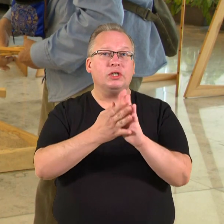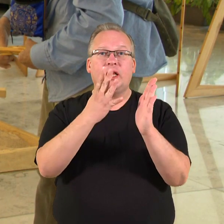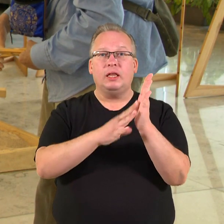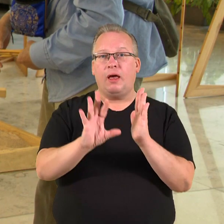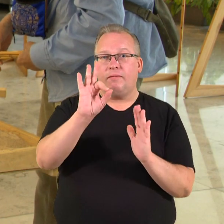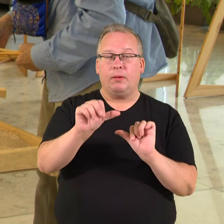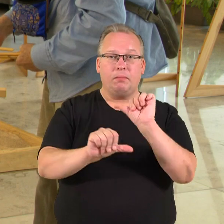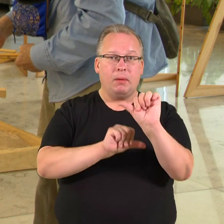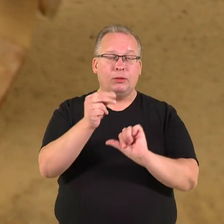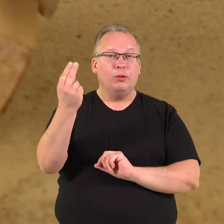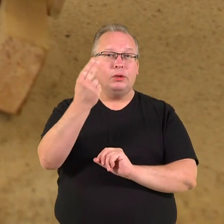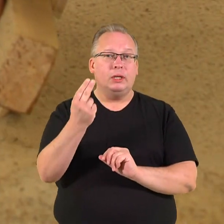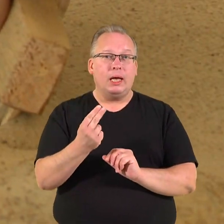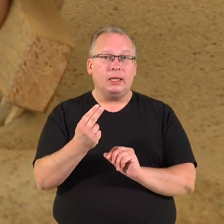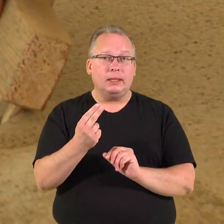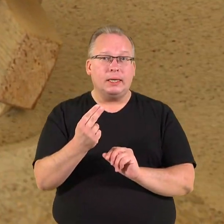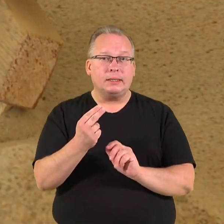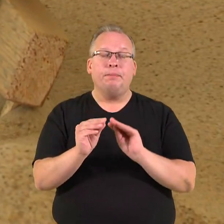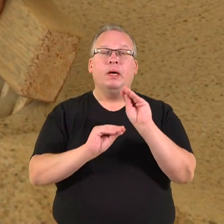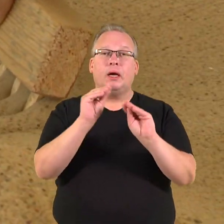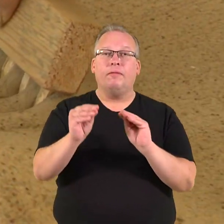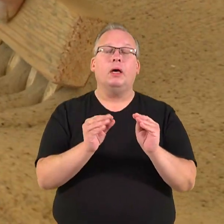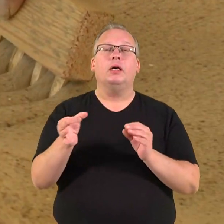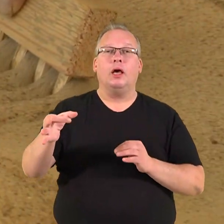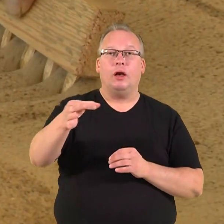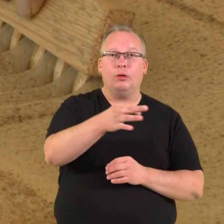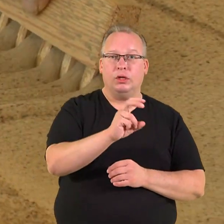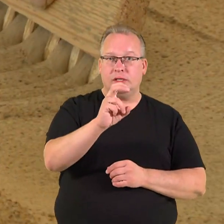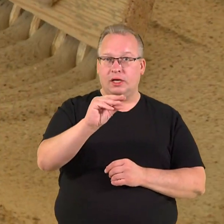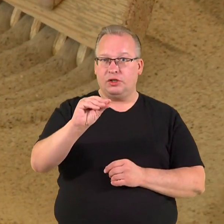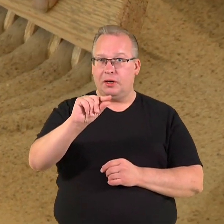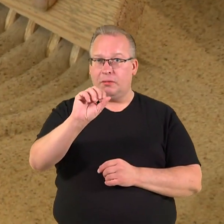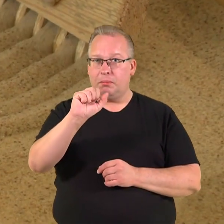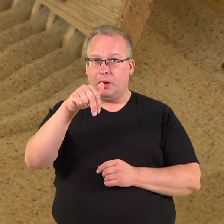metį perkopęs dailininkas grafikas keliautojas Alfonsas Čepauskas.